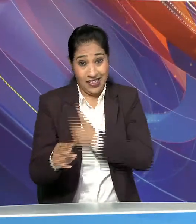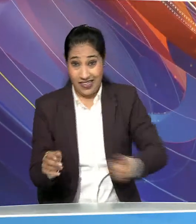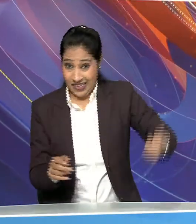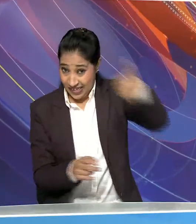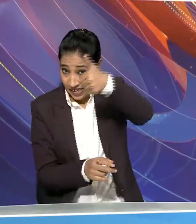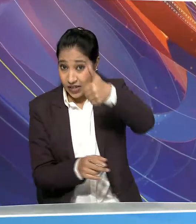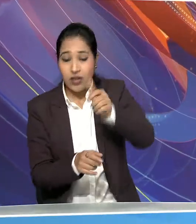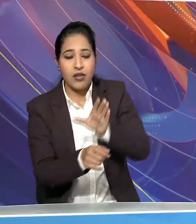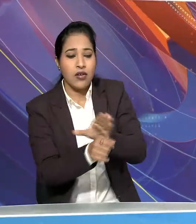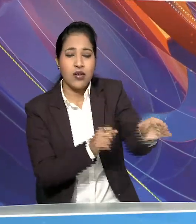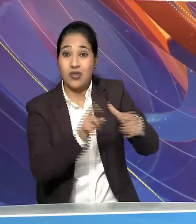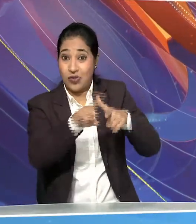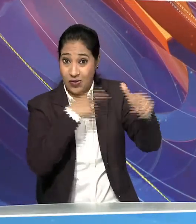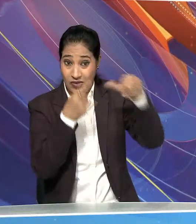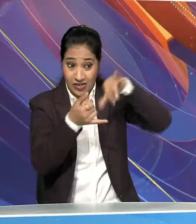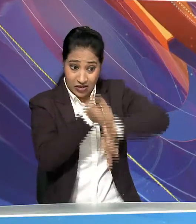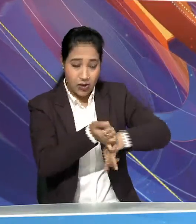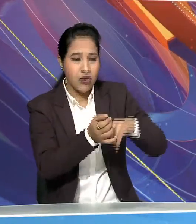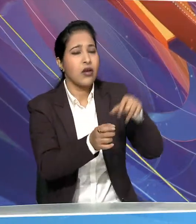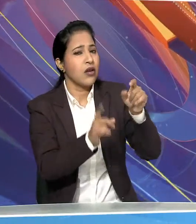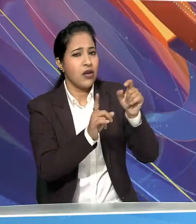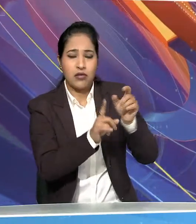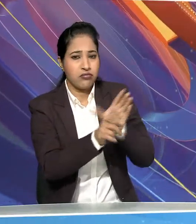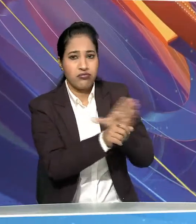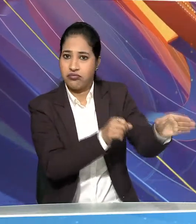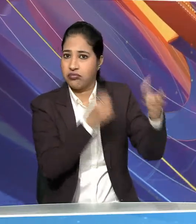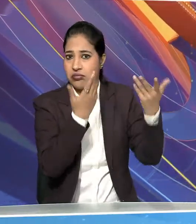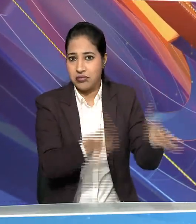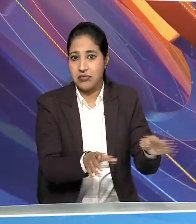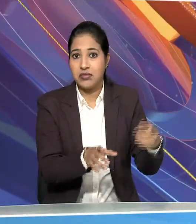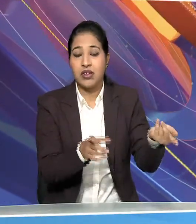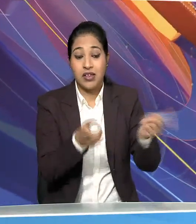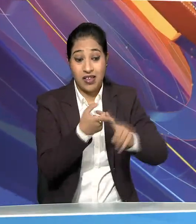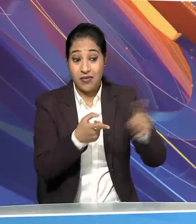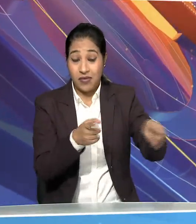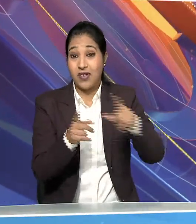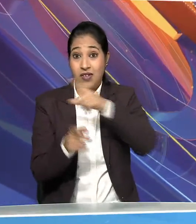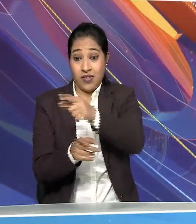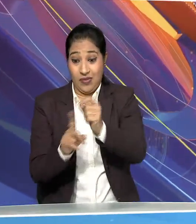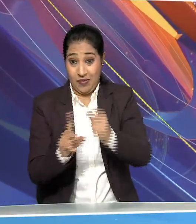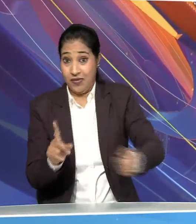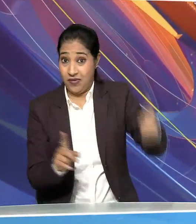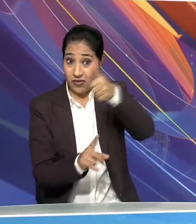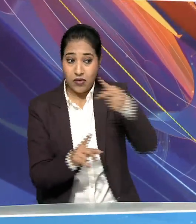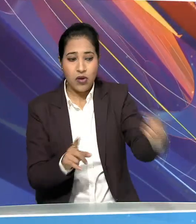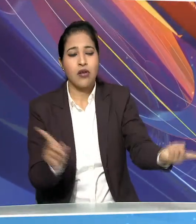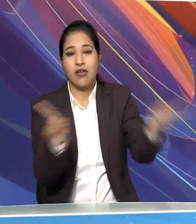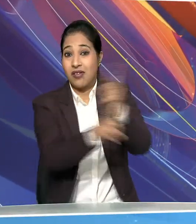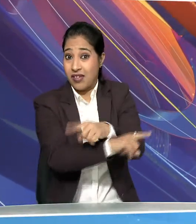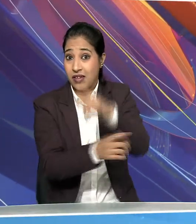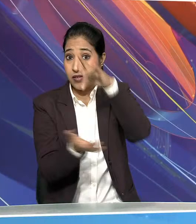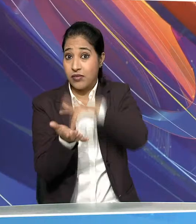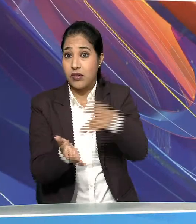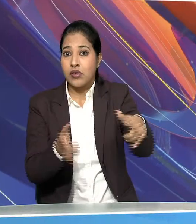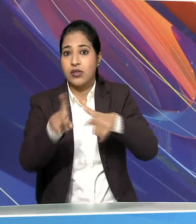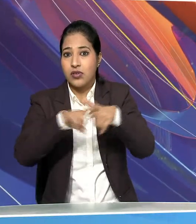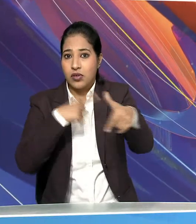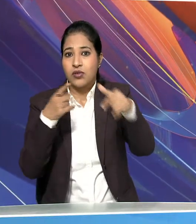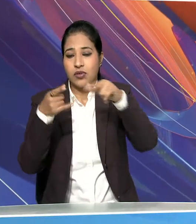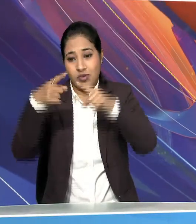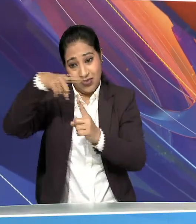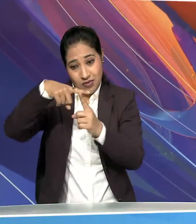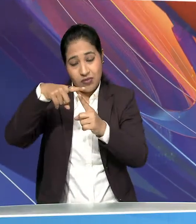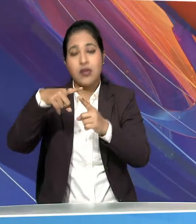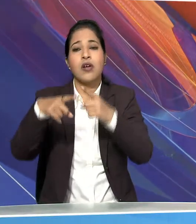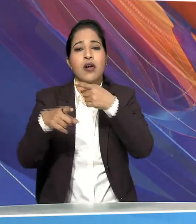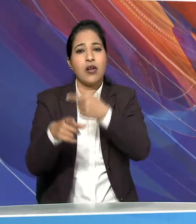प्रमुक जूलिया सीजर डी को पद से बर्खास का दिया राश्पती लूला डिसिल्वा ने उनकी जुगां जेनरल टॉमस